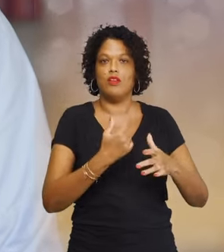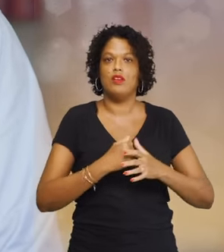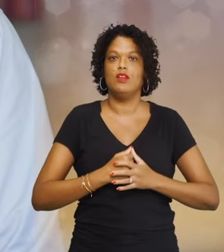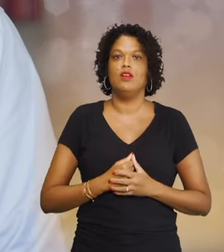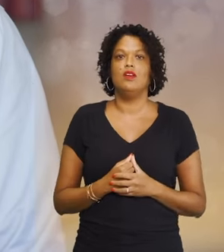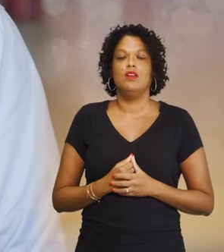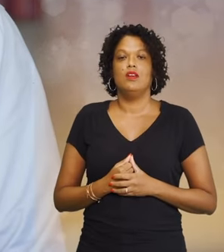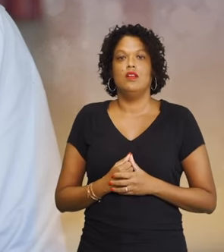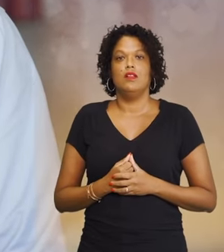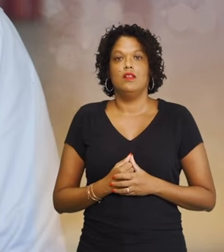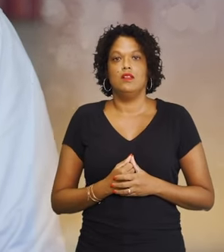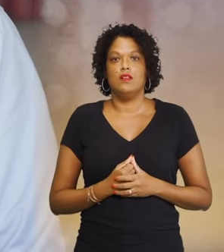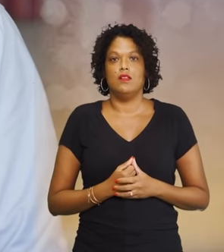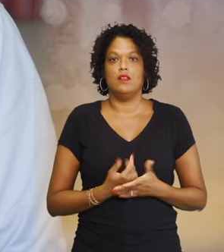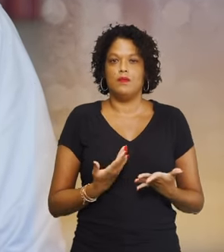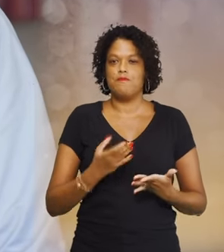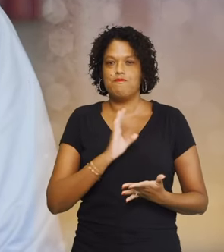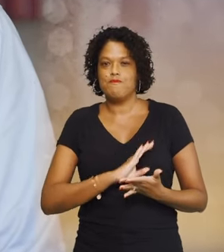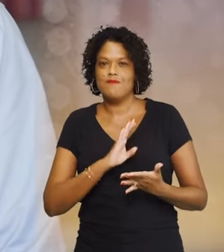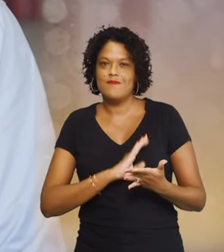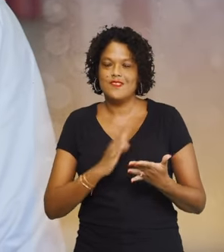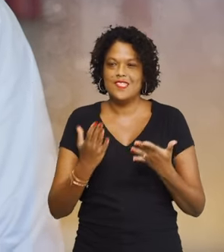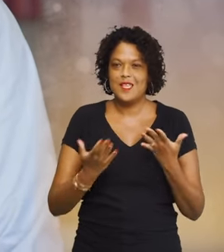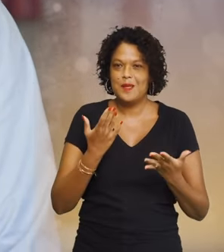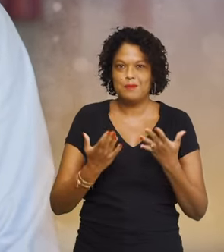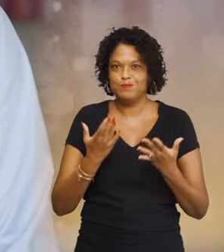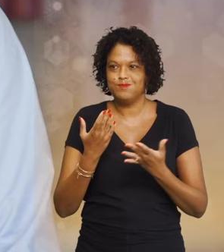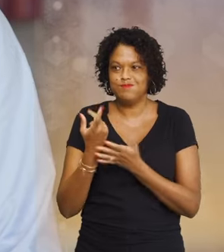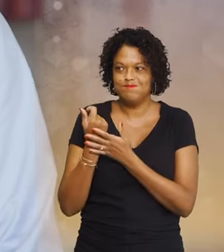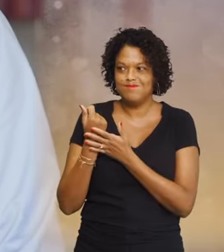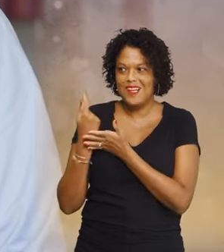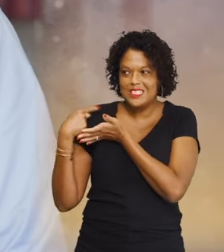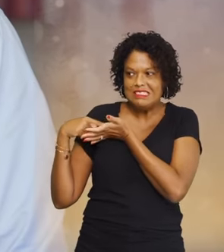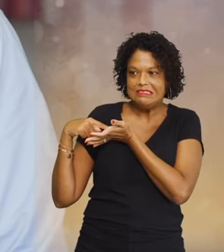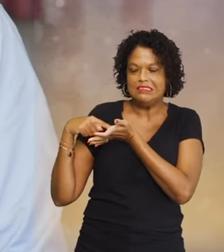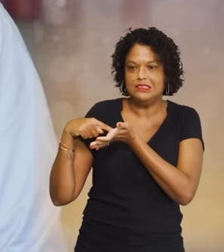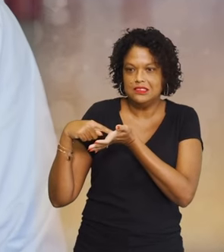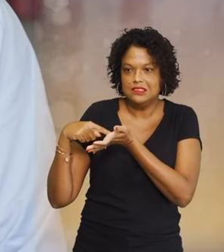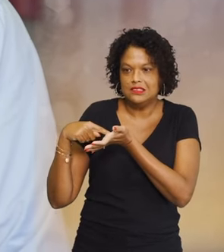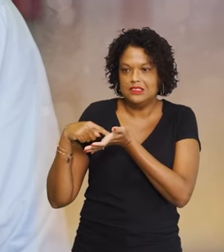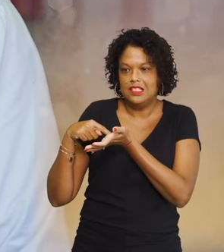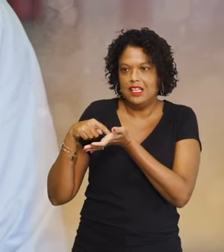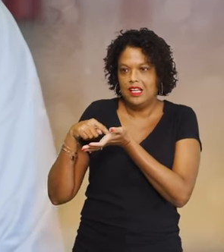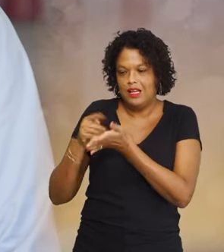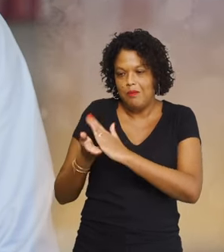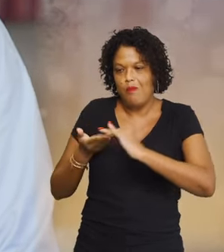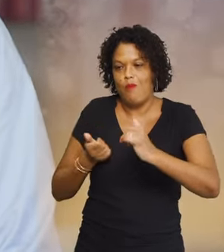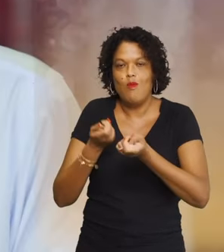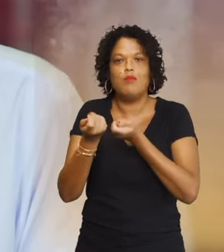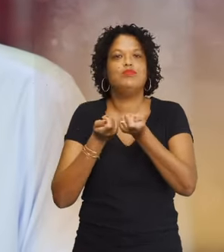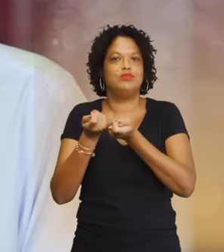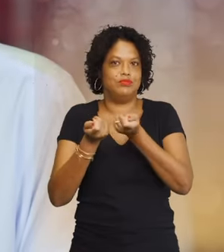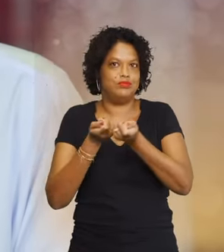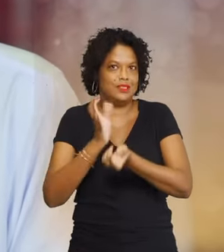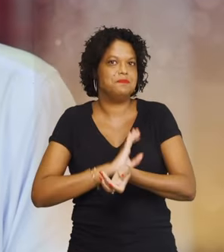essayé de régler au mieux ce que nous a laissé en héritage sous le plan financier.